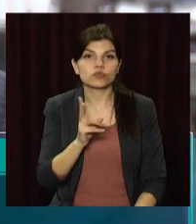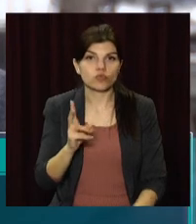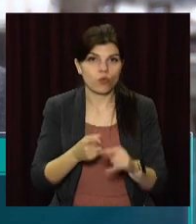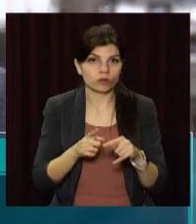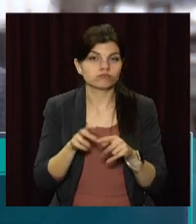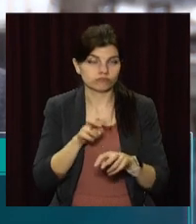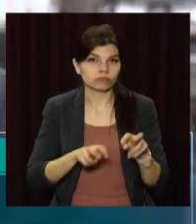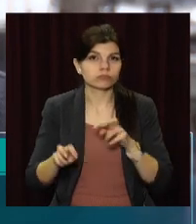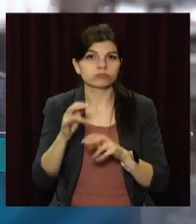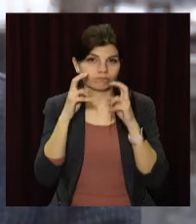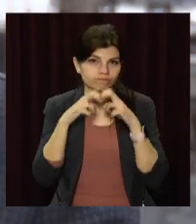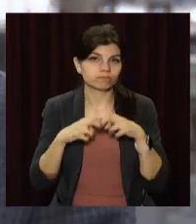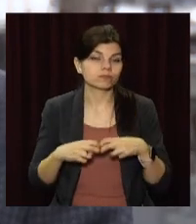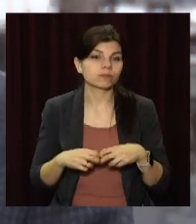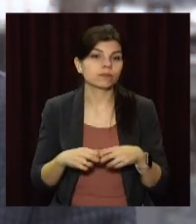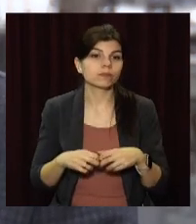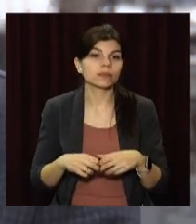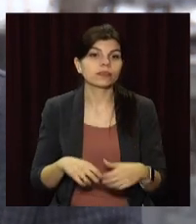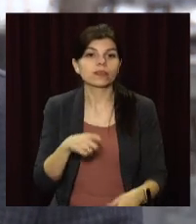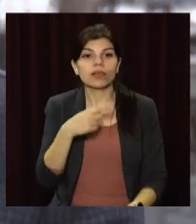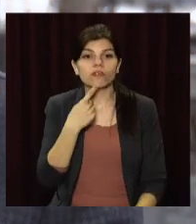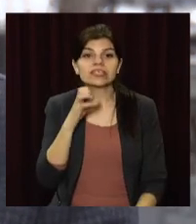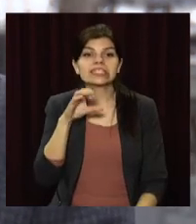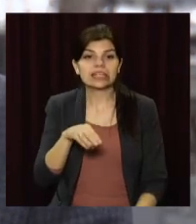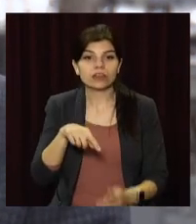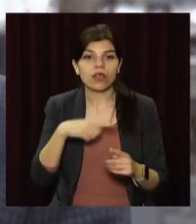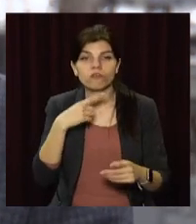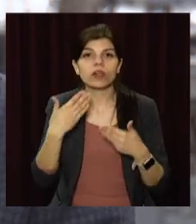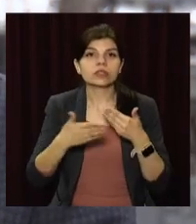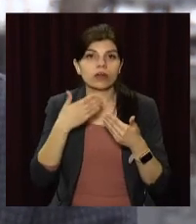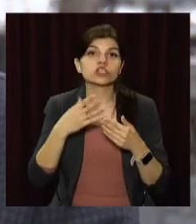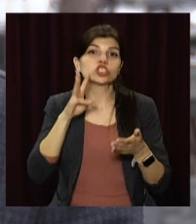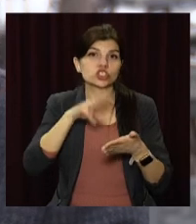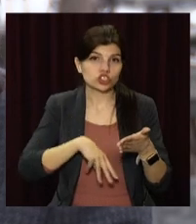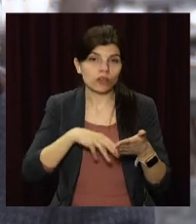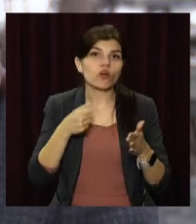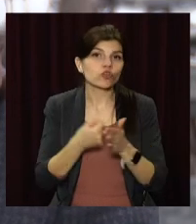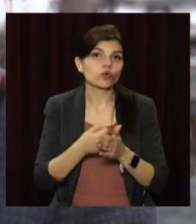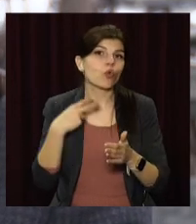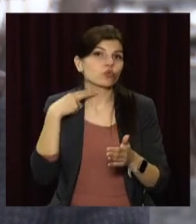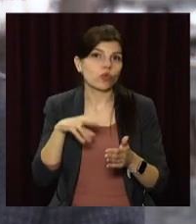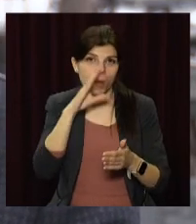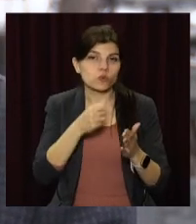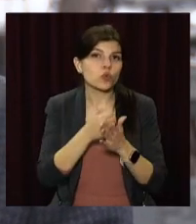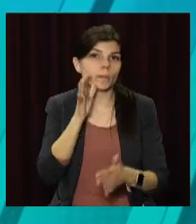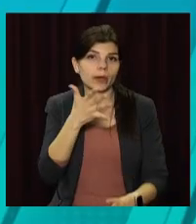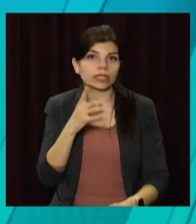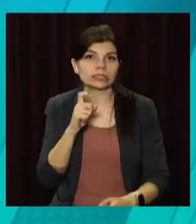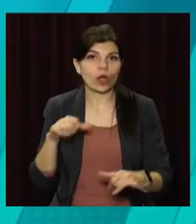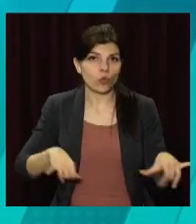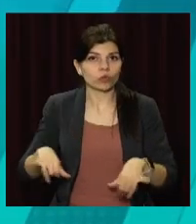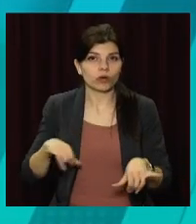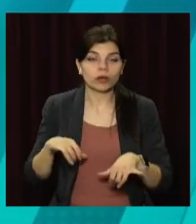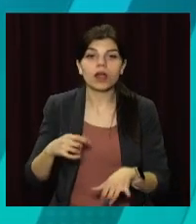події. Триває слідство. Санкція даної статті передбачає покарання від штрафу до обмеження болі на строк до п'яти років. Ми